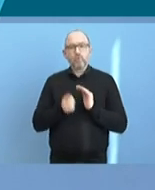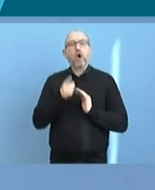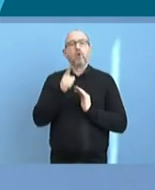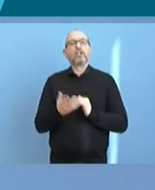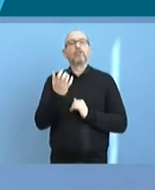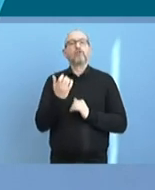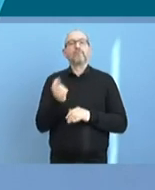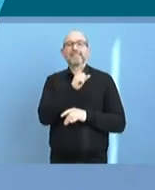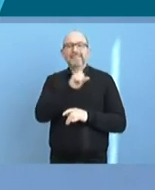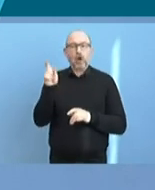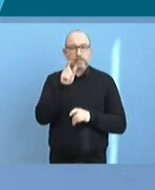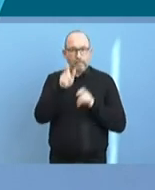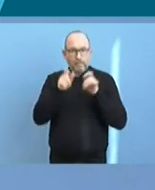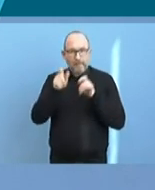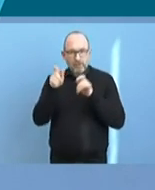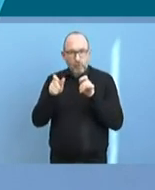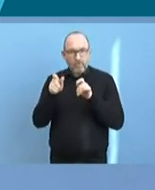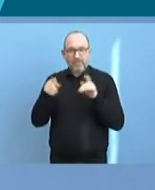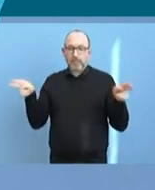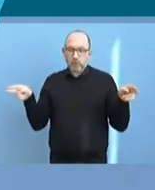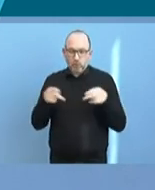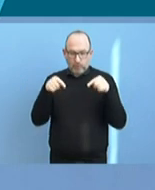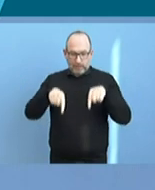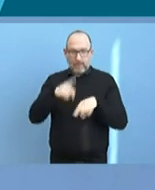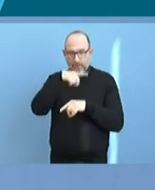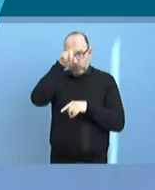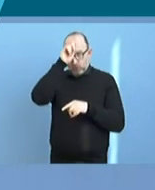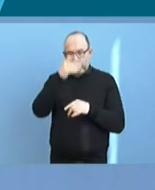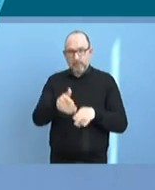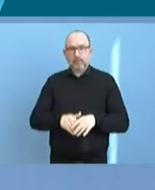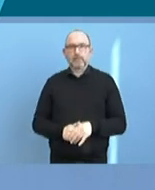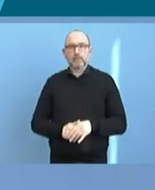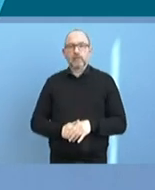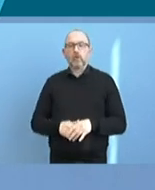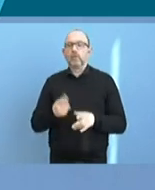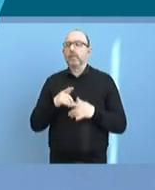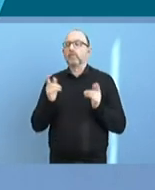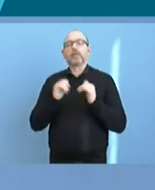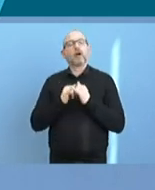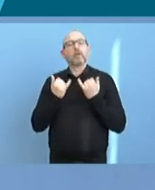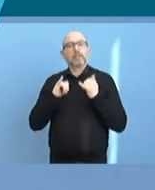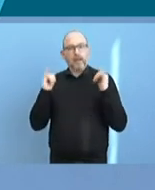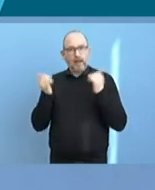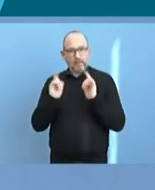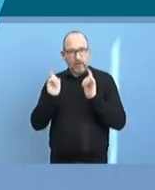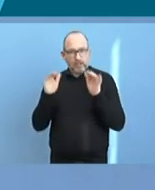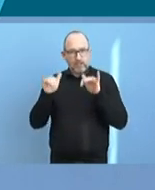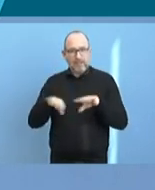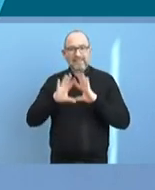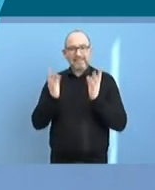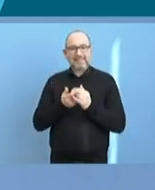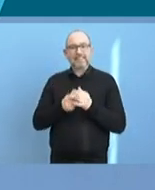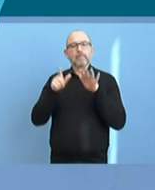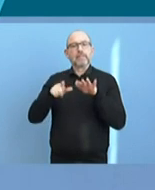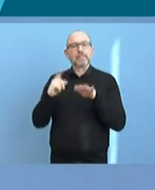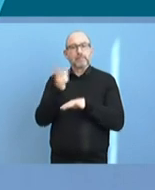Personen nach Deutschland zurückbringen, gemeinsam mit den Reiseveranstaltern. Darunter sind auch 17.000 Personen,